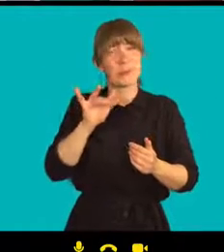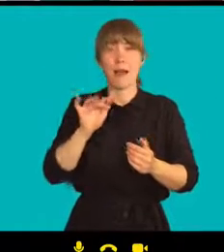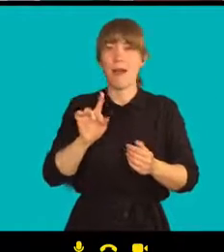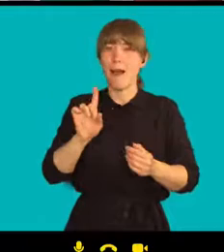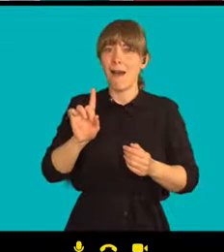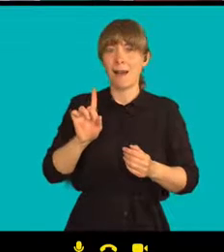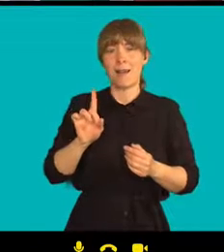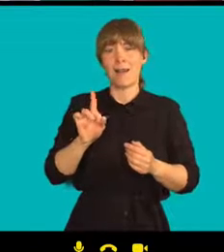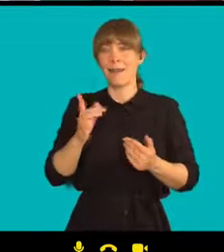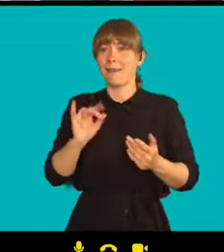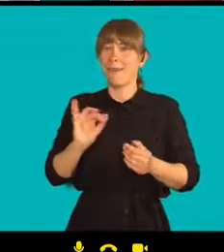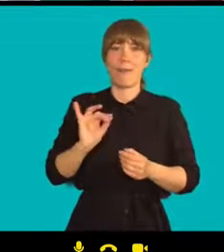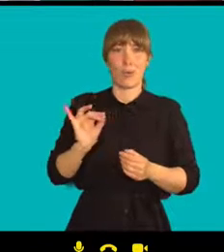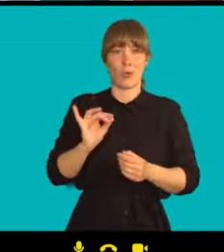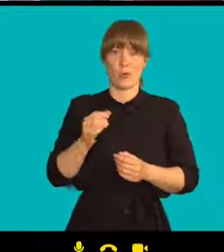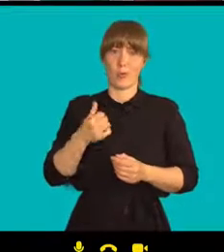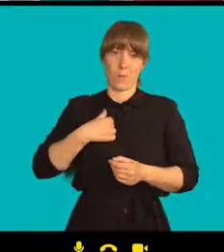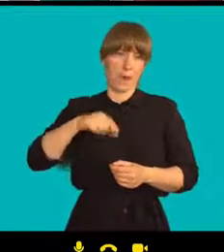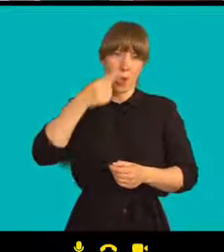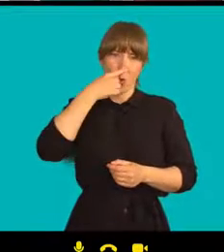někteří z nás z Bělorusů